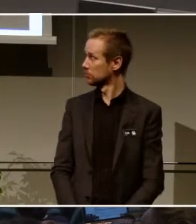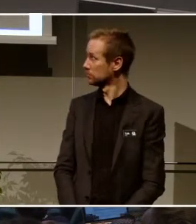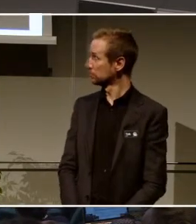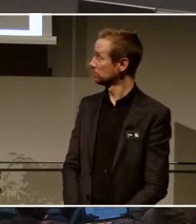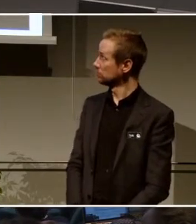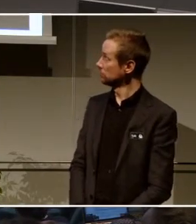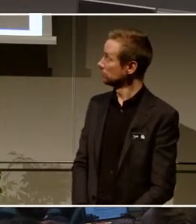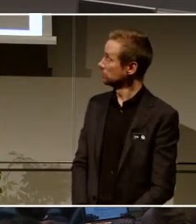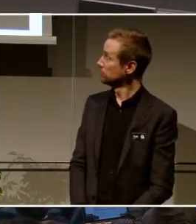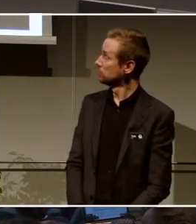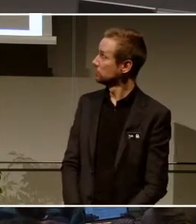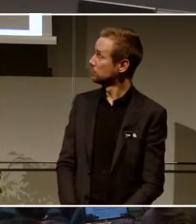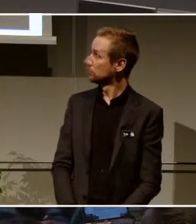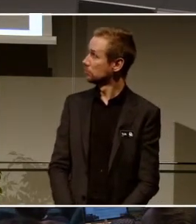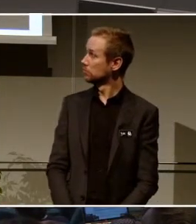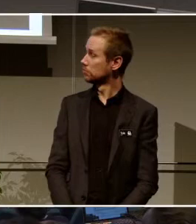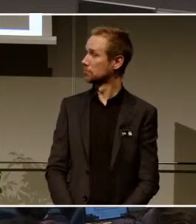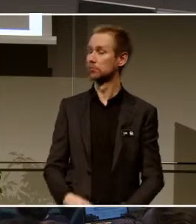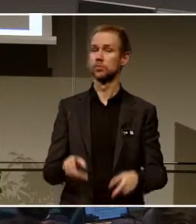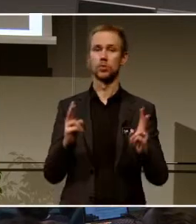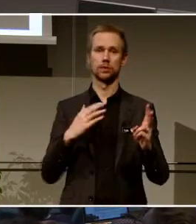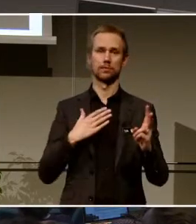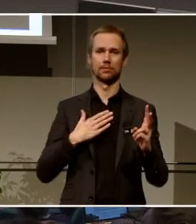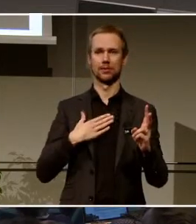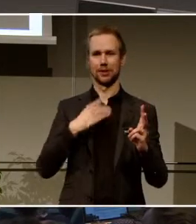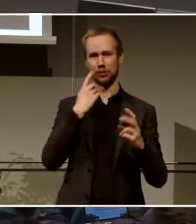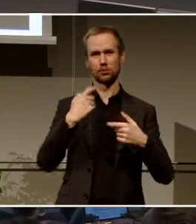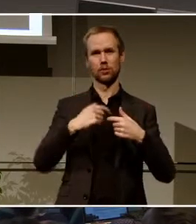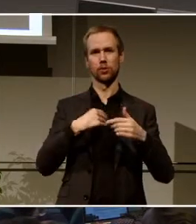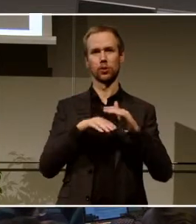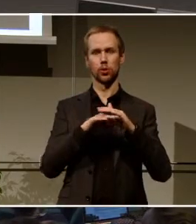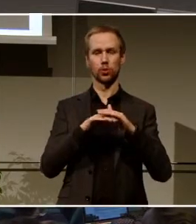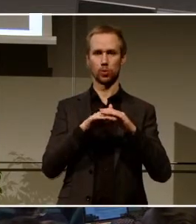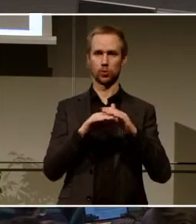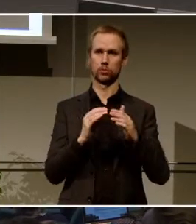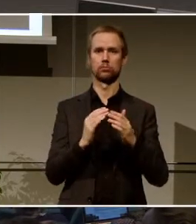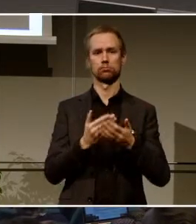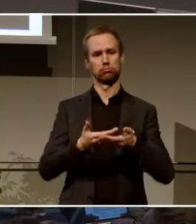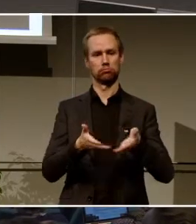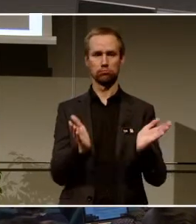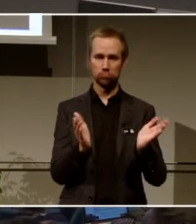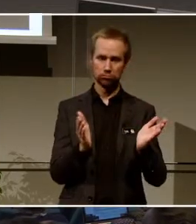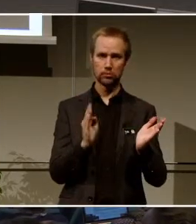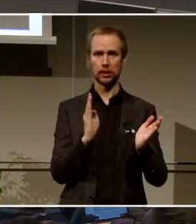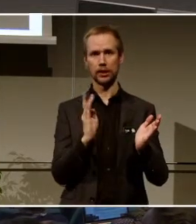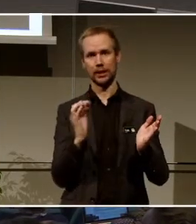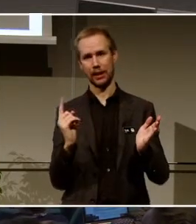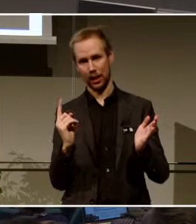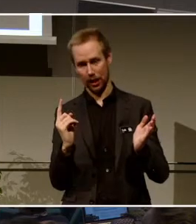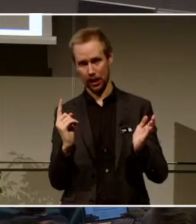Vad jag ska säga också kring basutbudet är att Digidel Helsingborg har öppet samma tider som